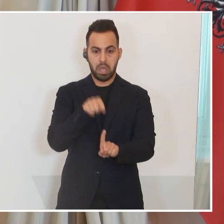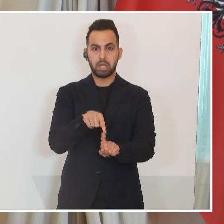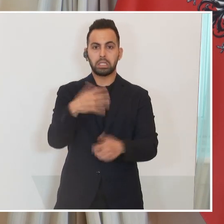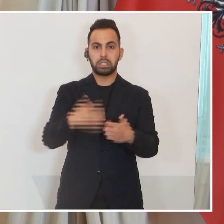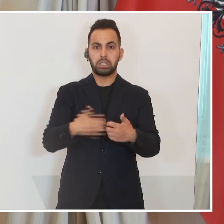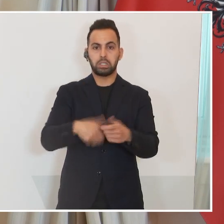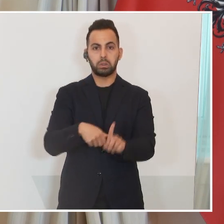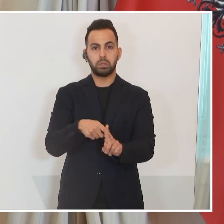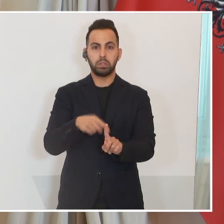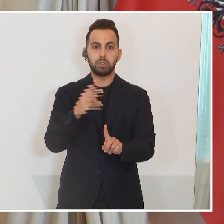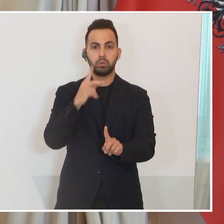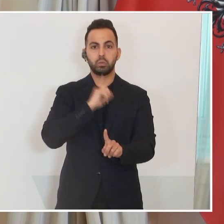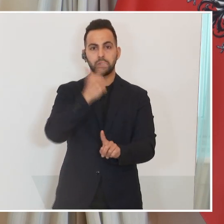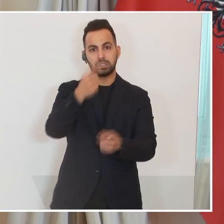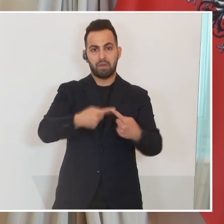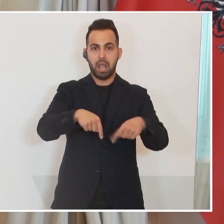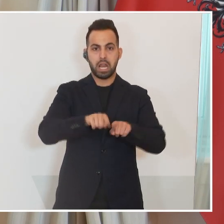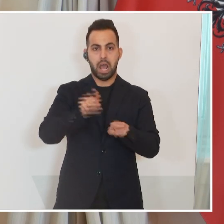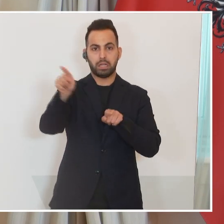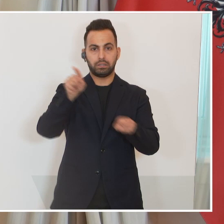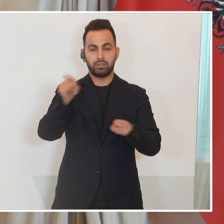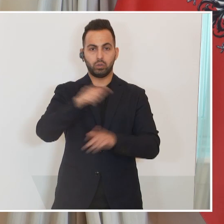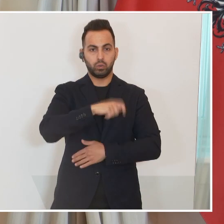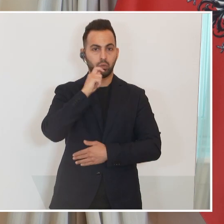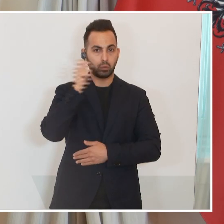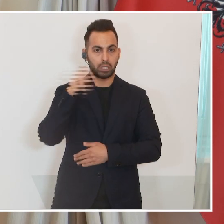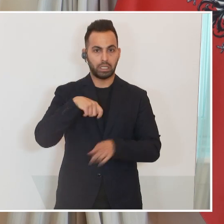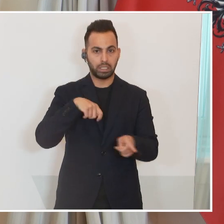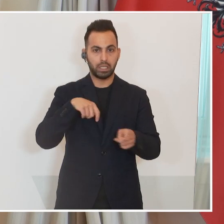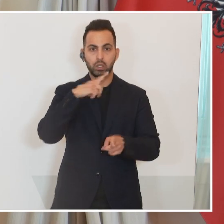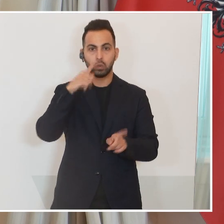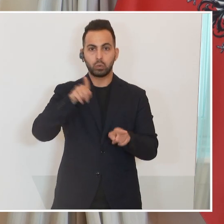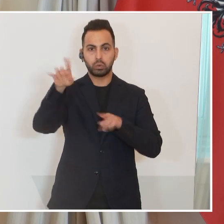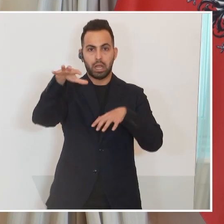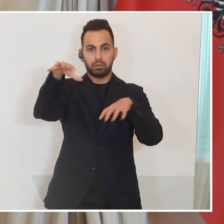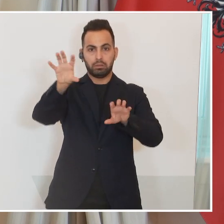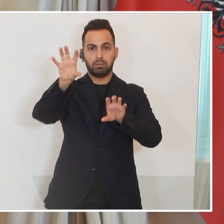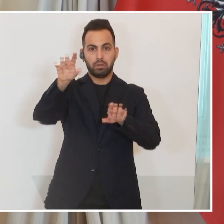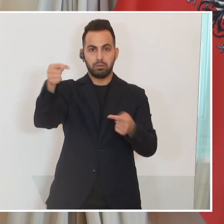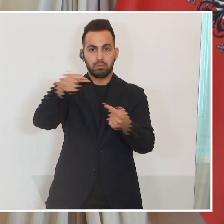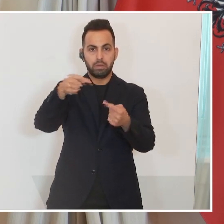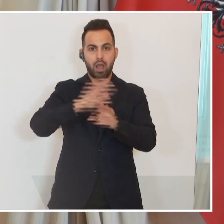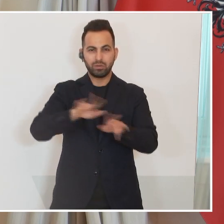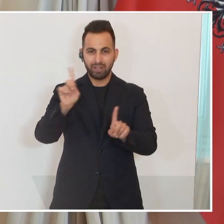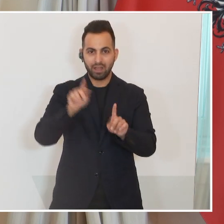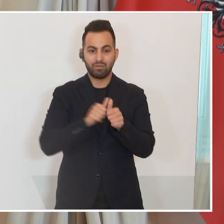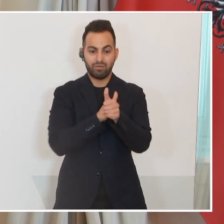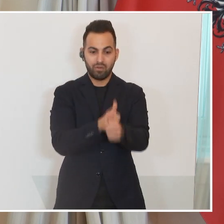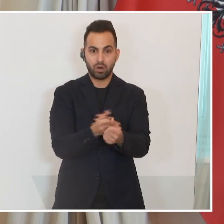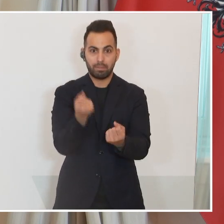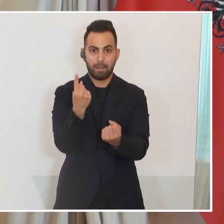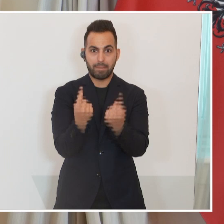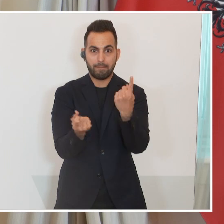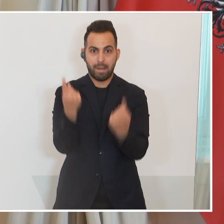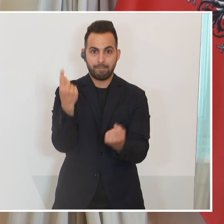einem Krieg alleine zwischen der russischen Föderation und der Ukraine spricht und hier auch den russischen Aggressor klar benennen, sondern es geht vor allem jetzt auch darum, dass